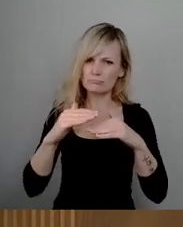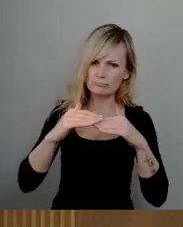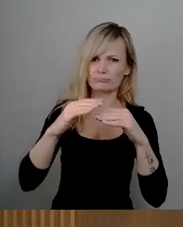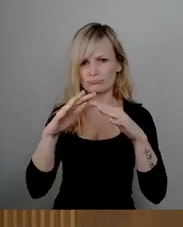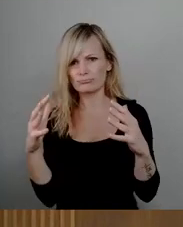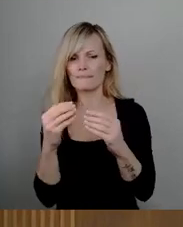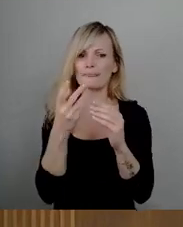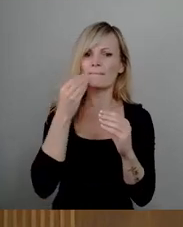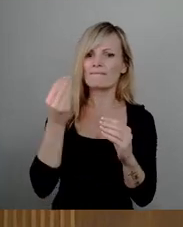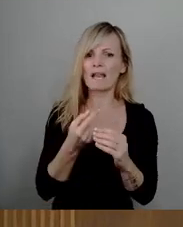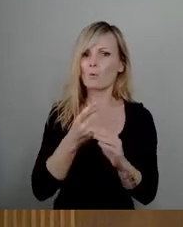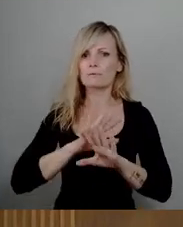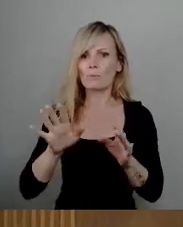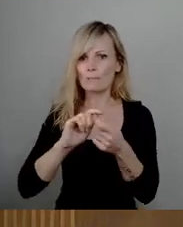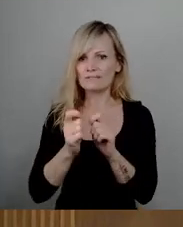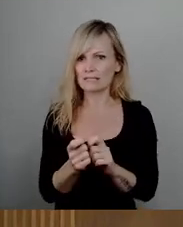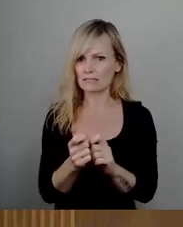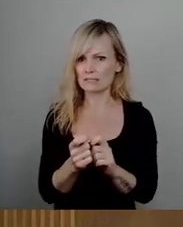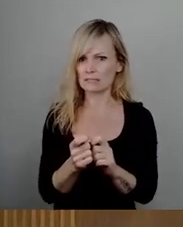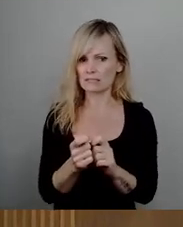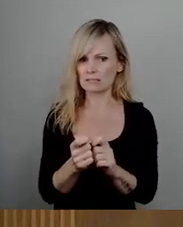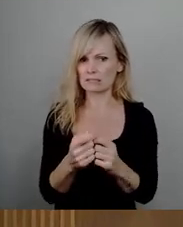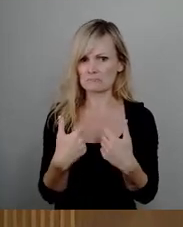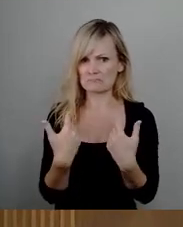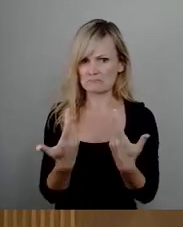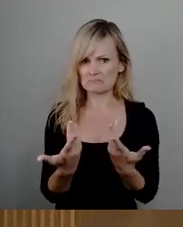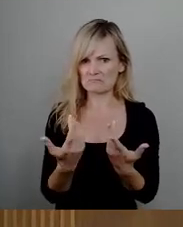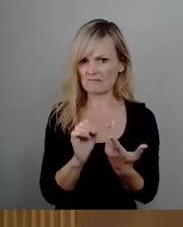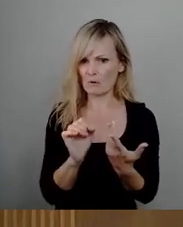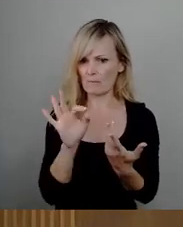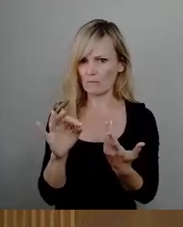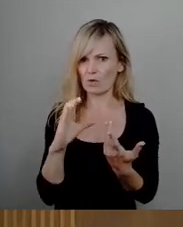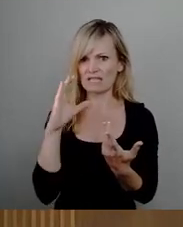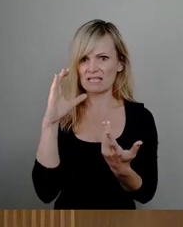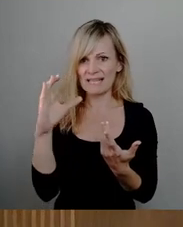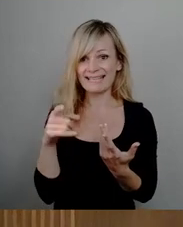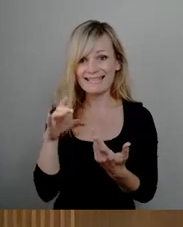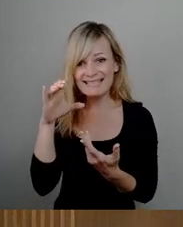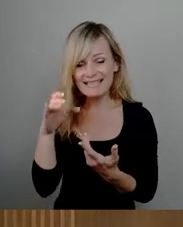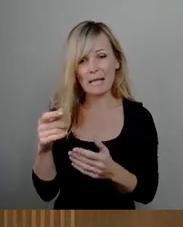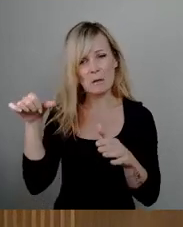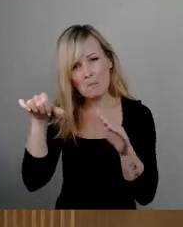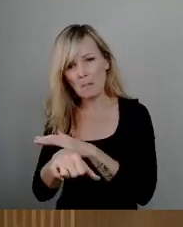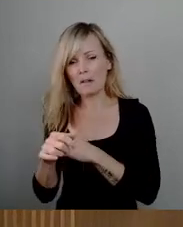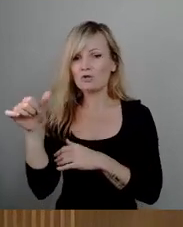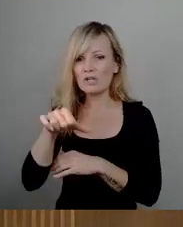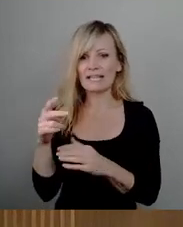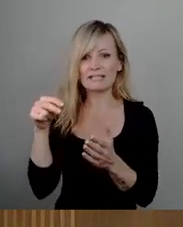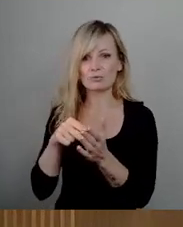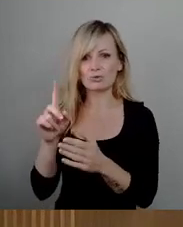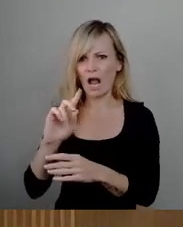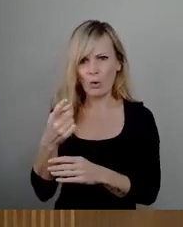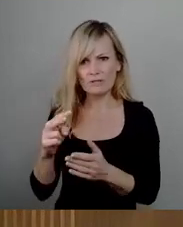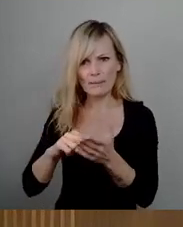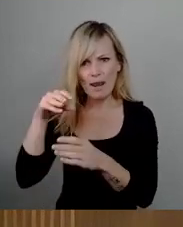wurden nicht umgesetzt. Warum ist das so und warum wurde es auch jetzt für den Brückenzug C, der einen schlechtesten Zustand hatte, nicht vorgesehen? Auch